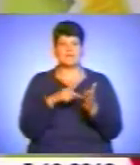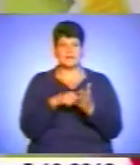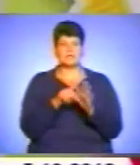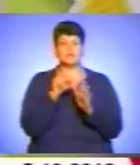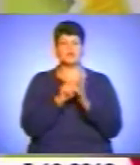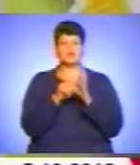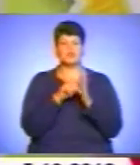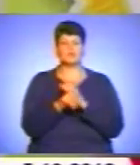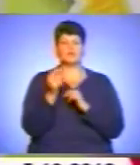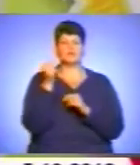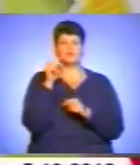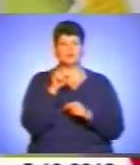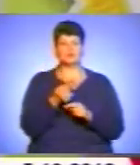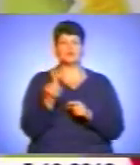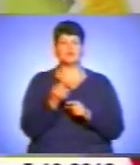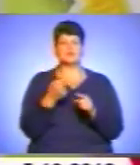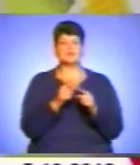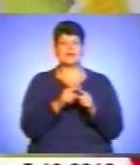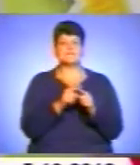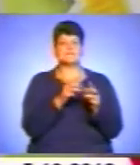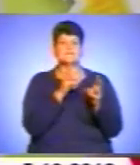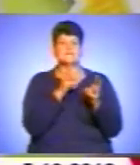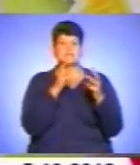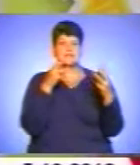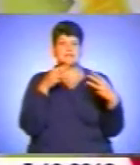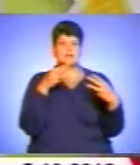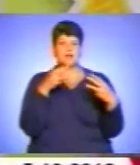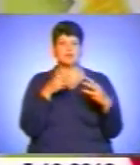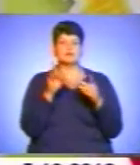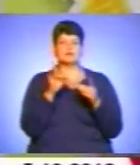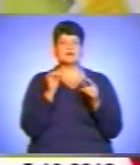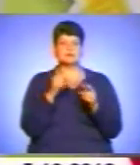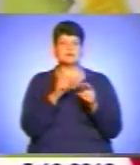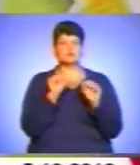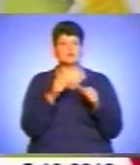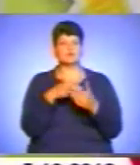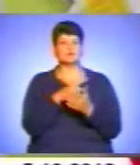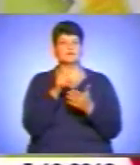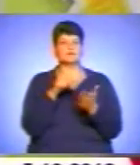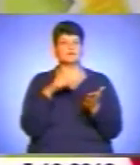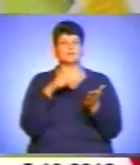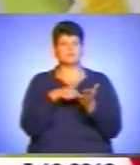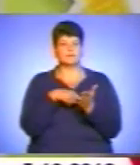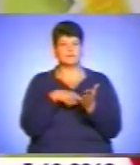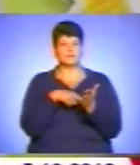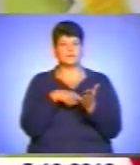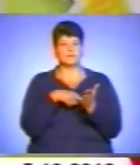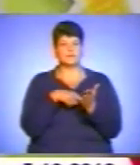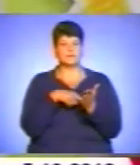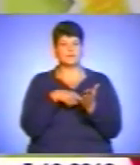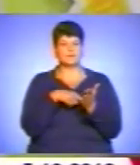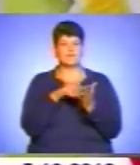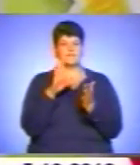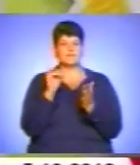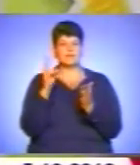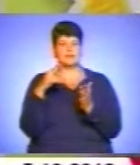вебінару полягає в тому, що це є відеотрансляція з можливістю задавати, як і відео